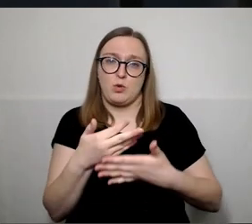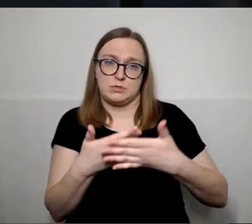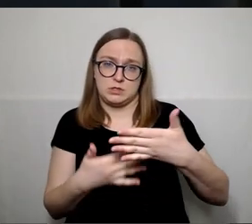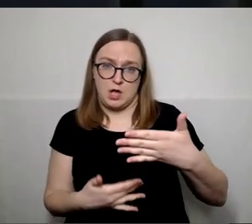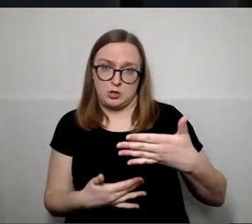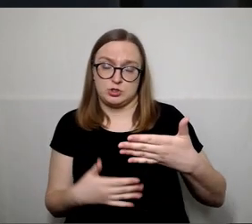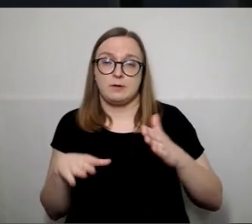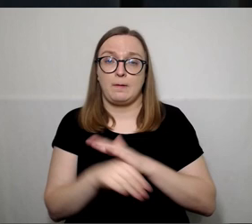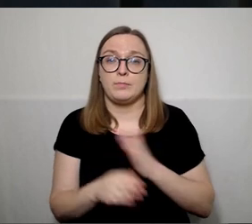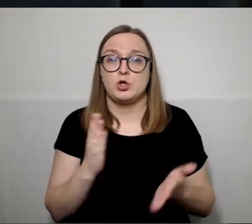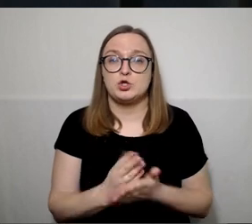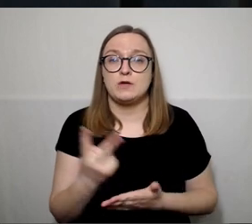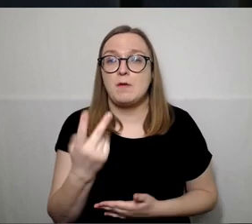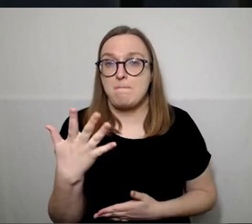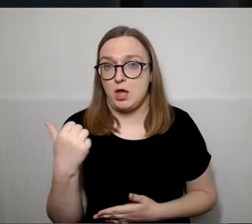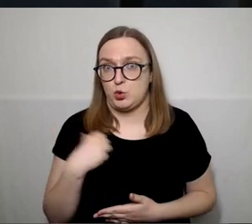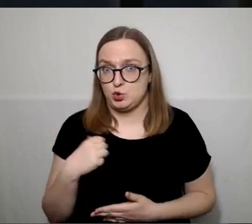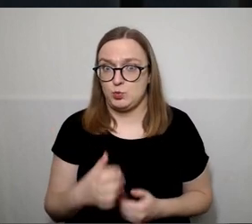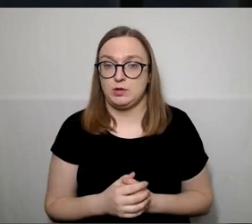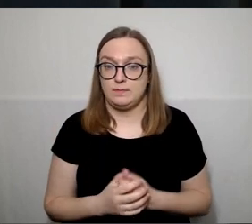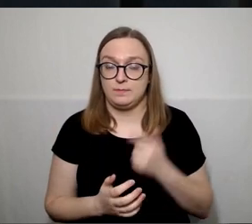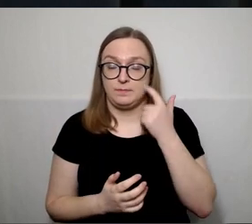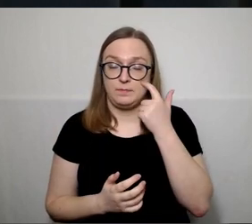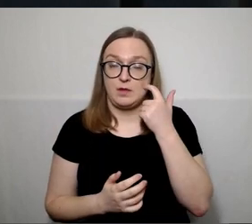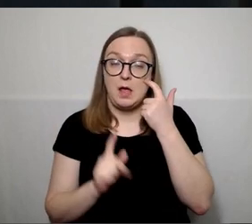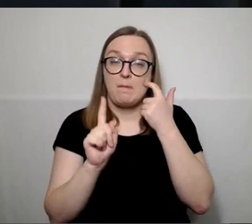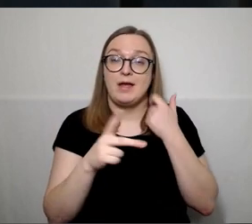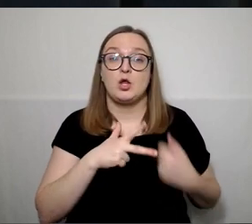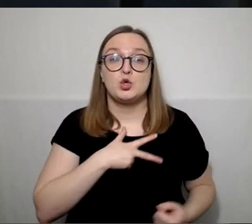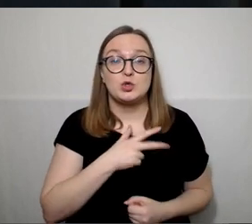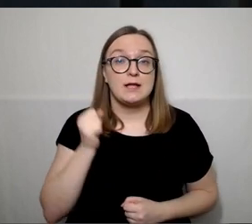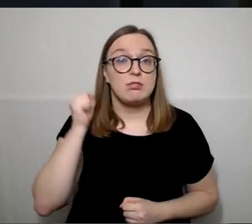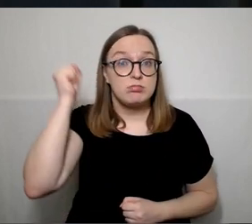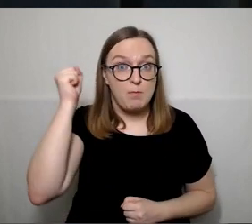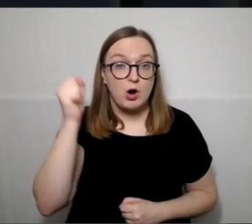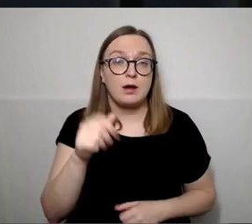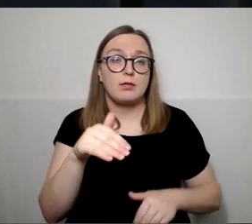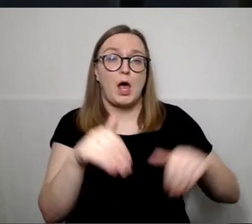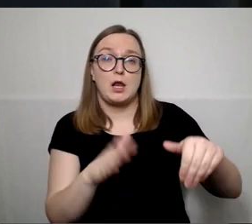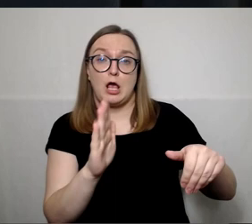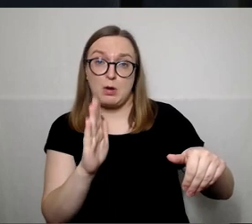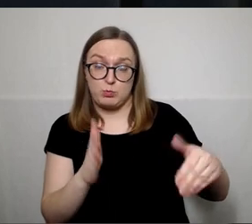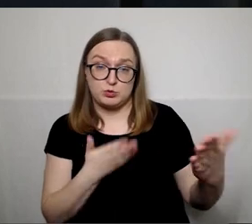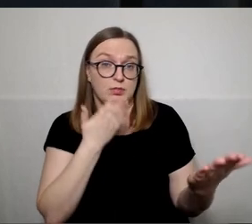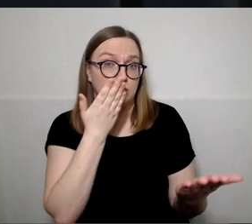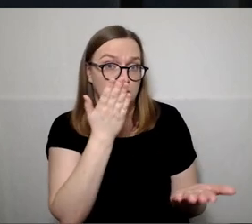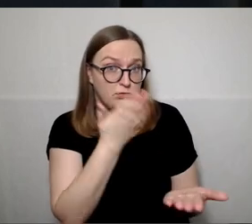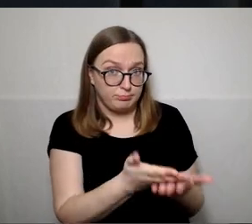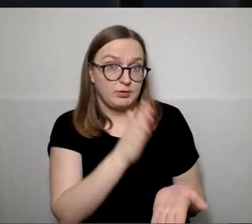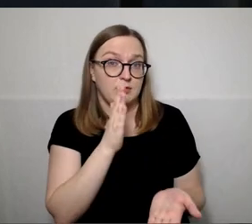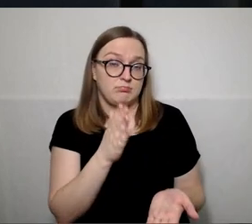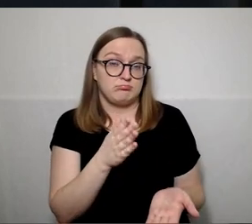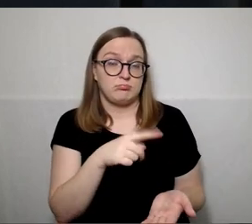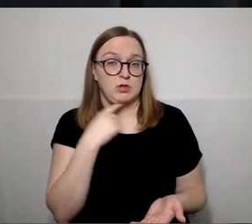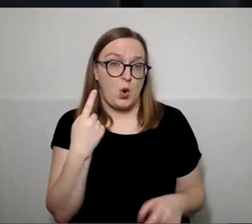jų yra dvidešimt penki, bet socialdemokratai eidami į rinkimus, kaip ir jau ne pirmą